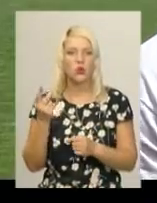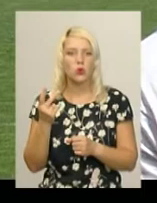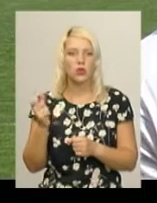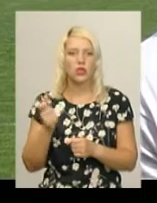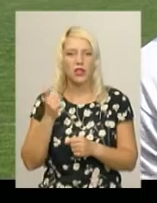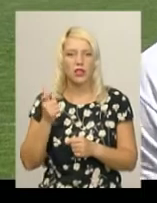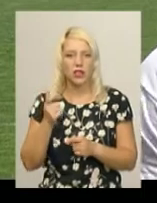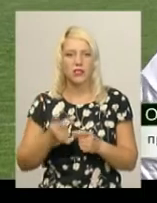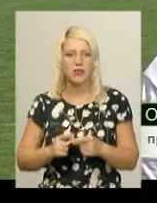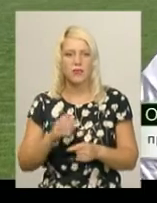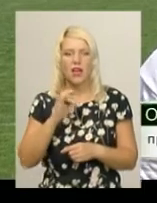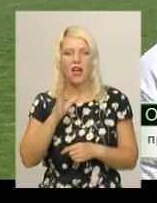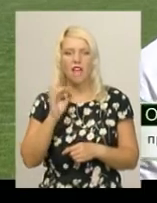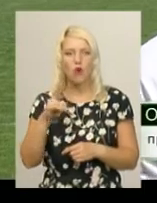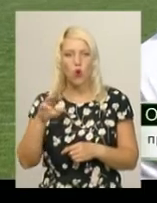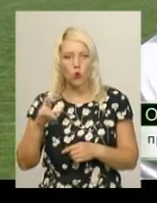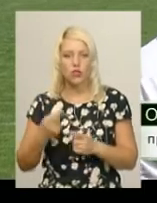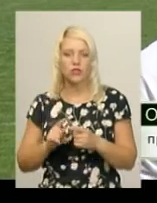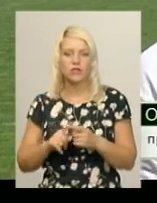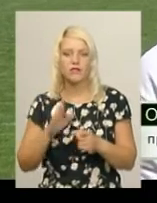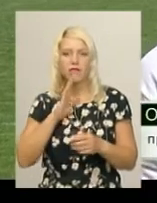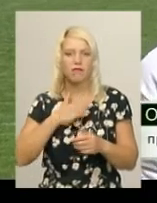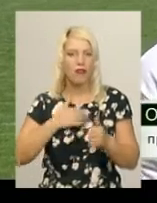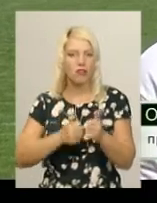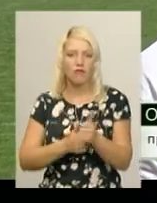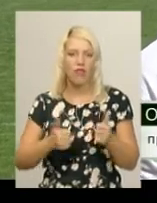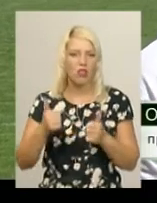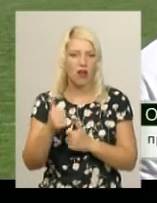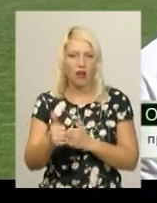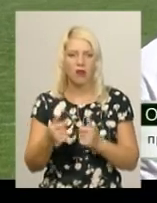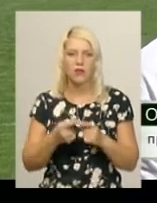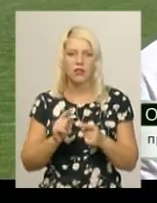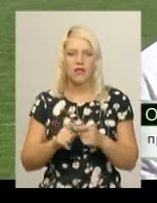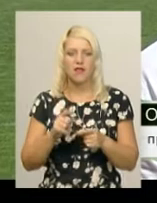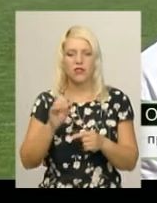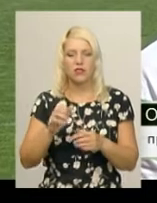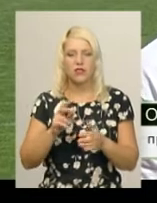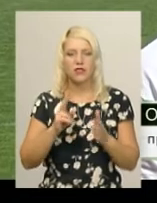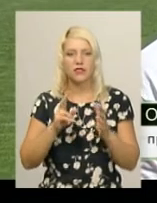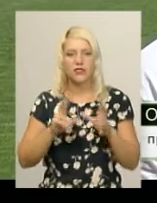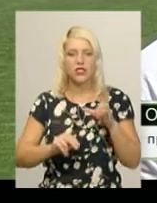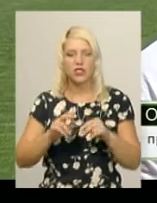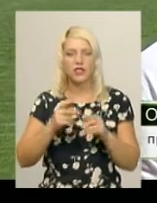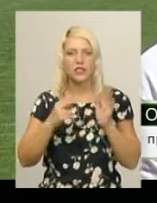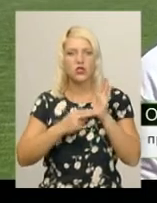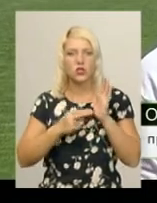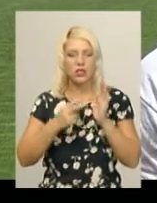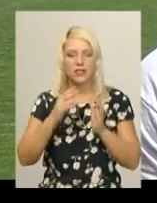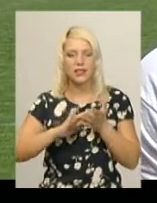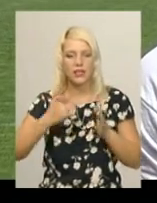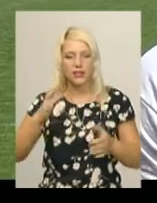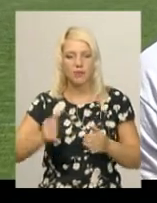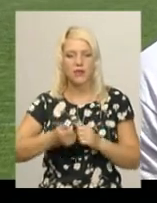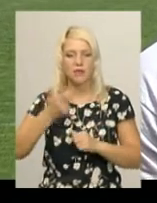7 – це наш флагман, це лідер сімки на Україні і, зрозуміло, Хмельницькому. Команда – срібний призер трьох